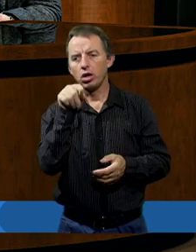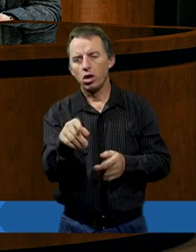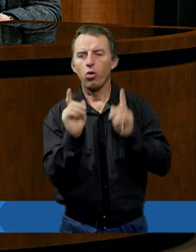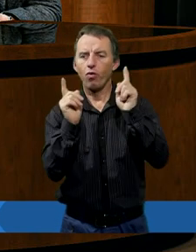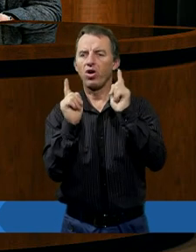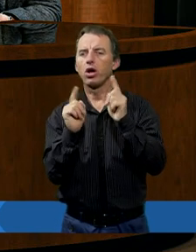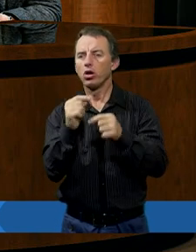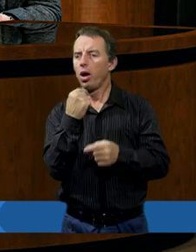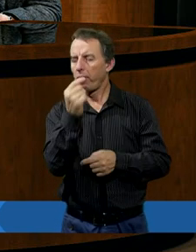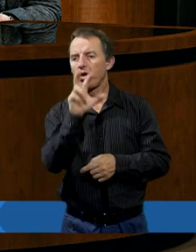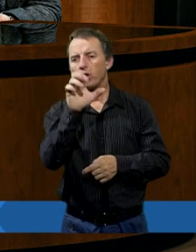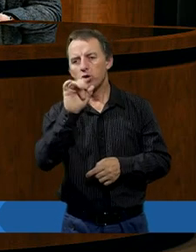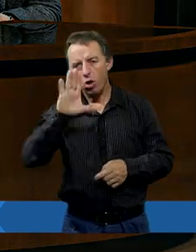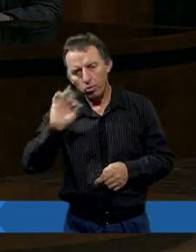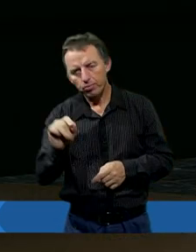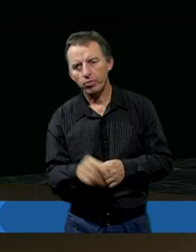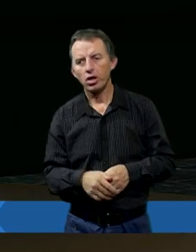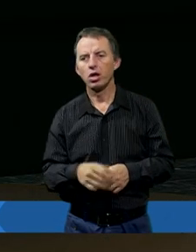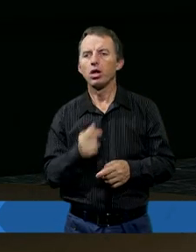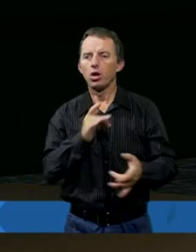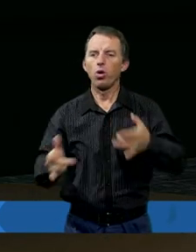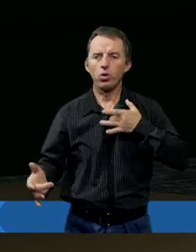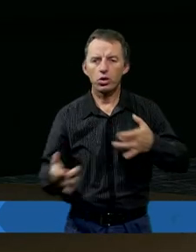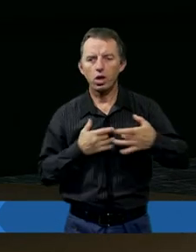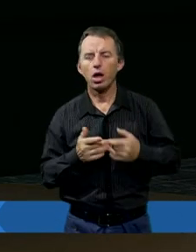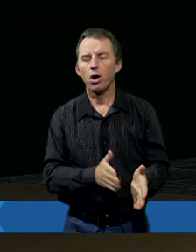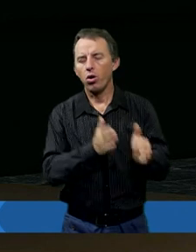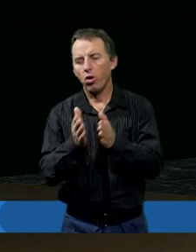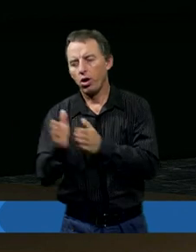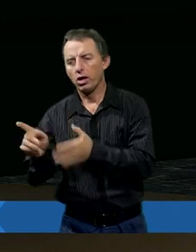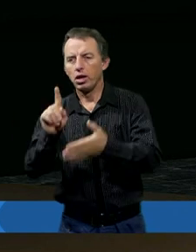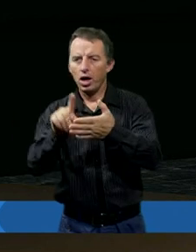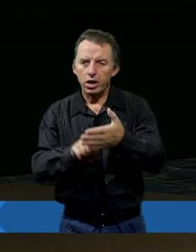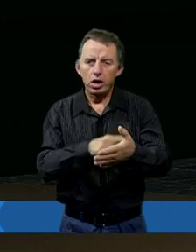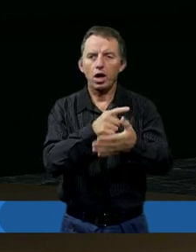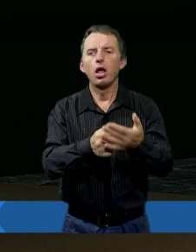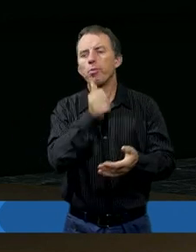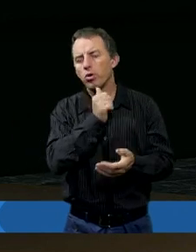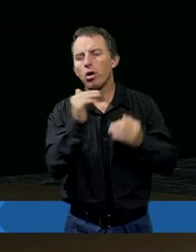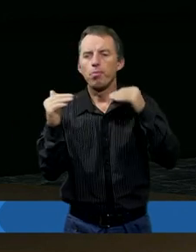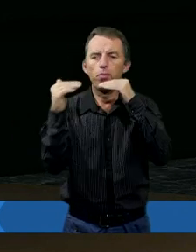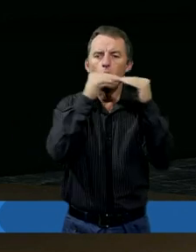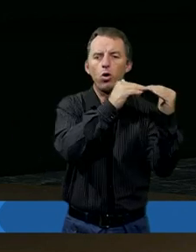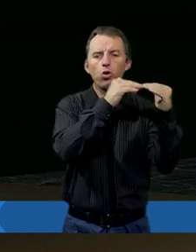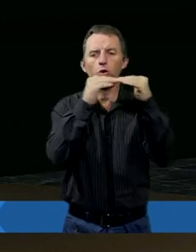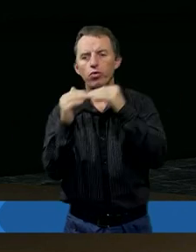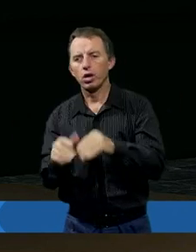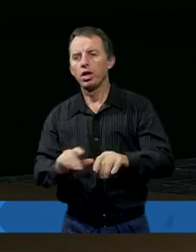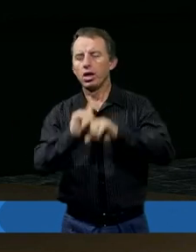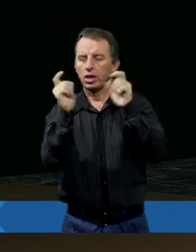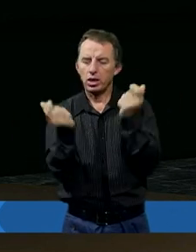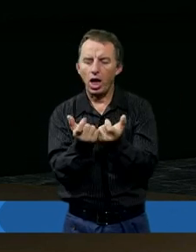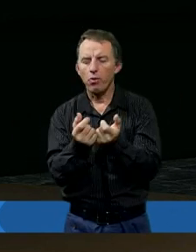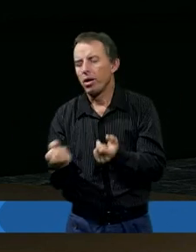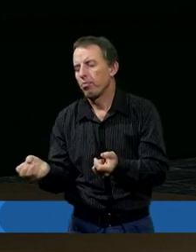uwagę na to, co powiedział Hiob. Jak wielka jest udręka. Znowu kolejny raz próbuje jakiegoś porównania użyć. Cały